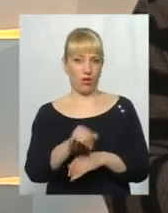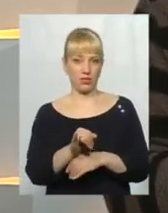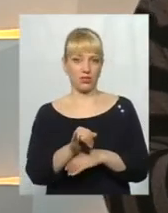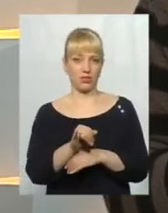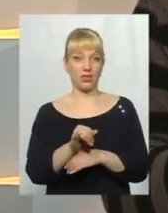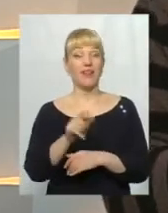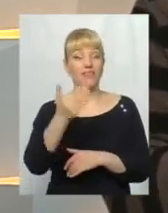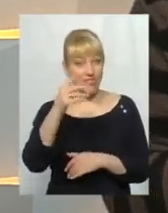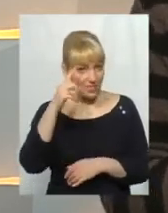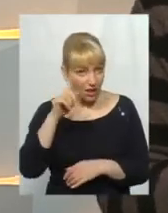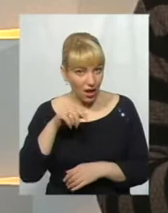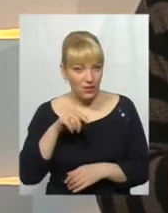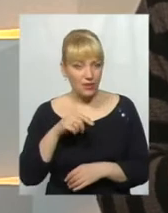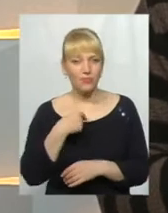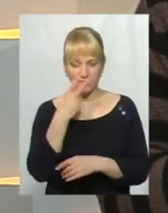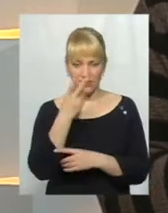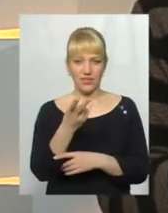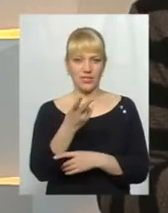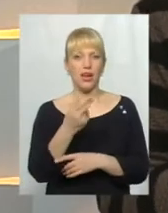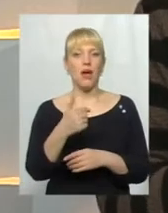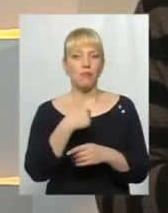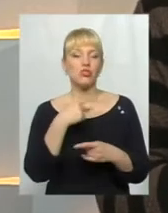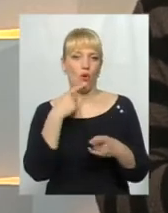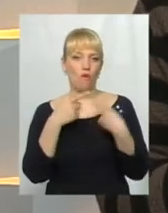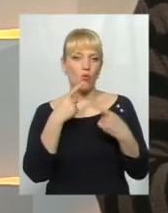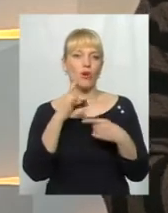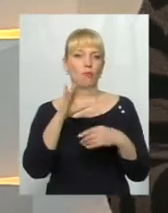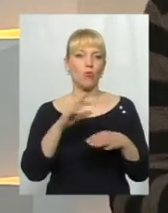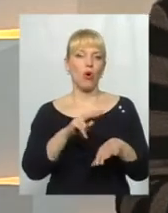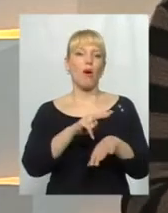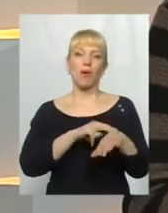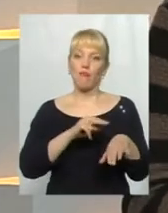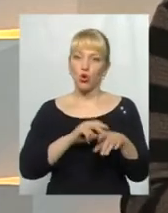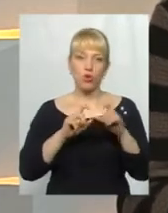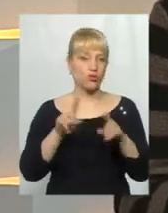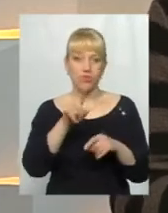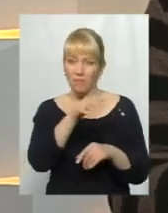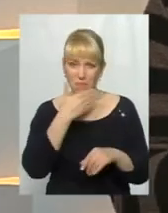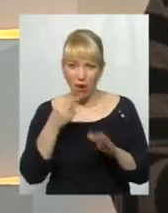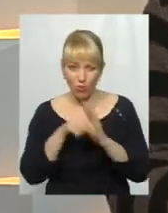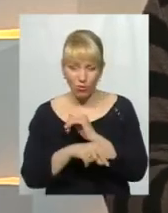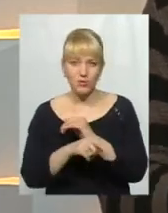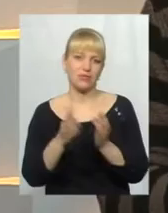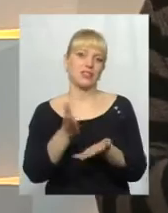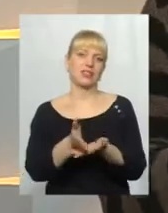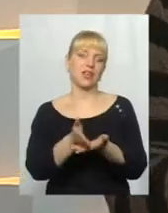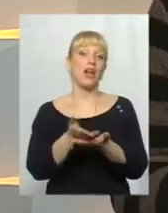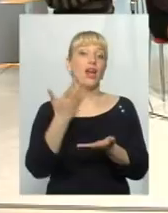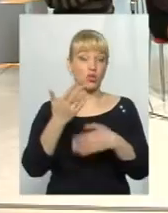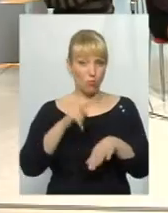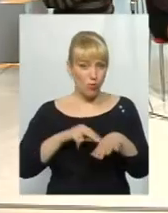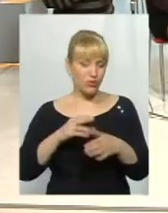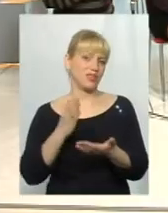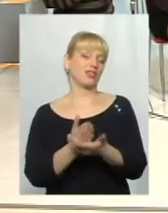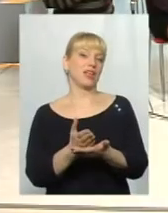ви знаєте, дивіться, ми ж говоримо, якщо про правоохоронні органи, то що там немає корупції, є. Є корупція в поліції, є в